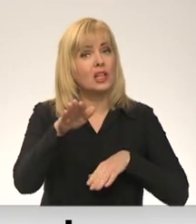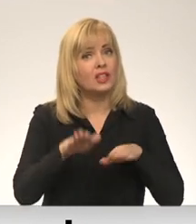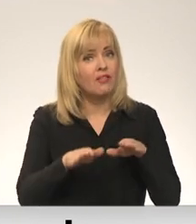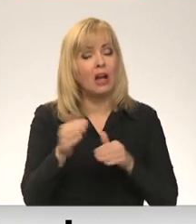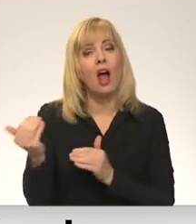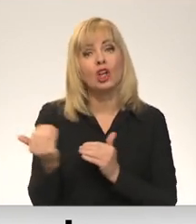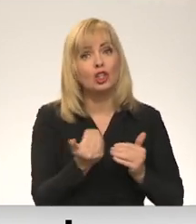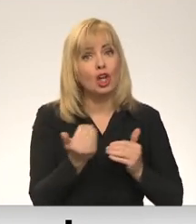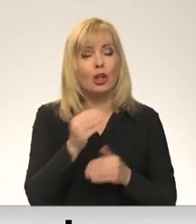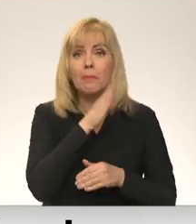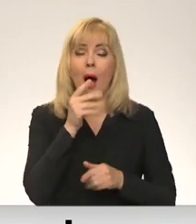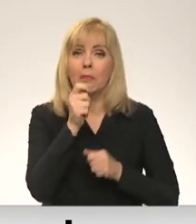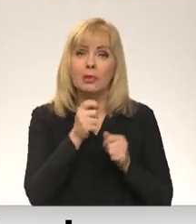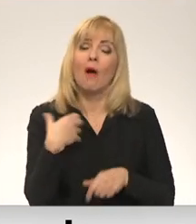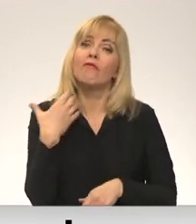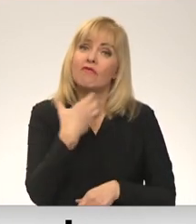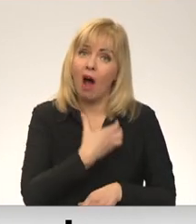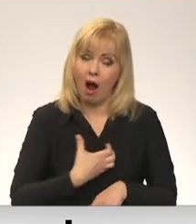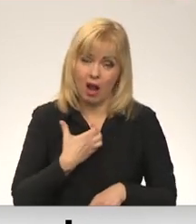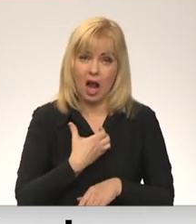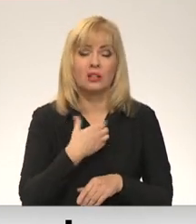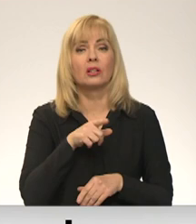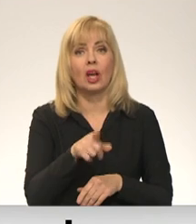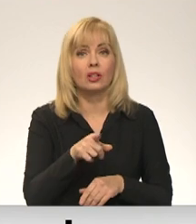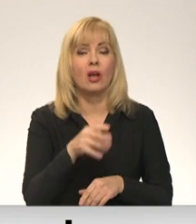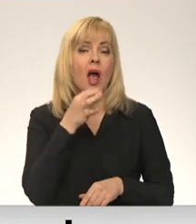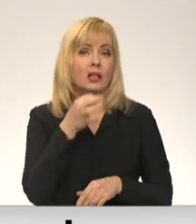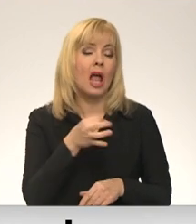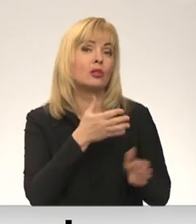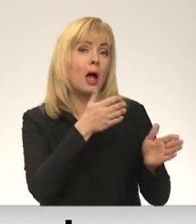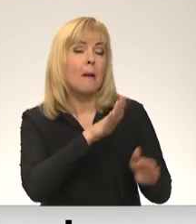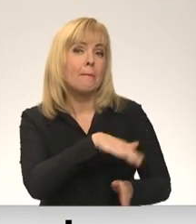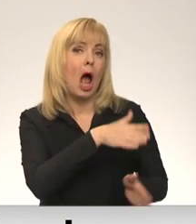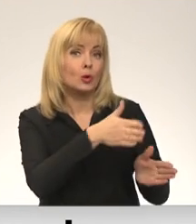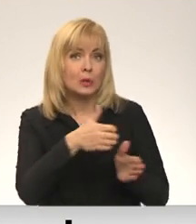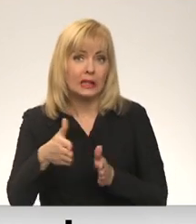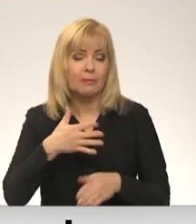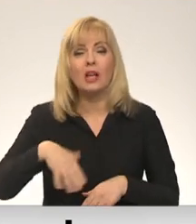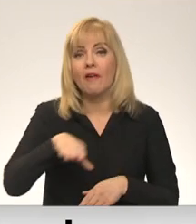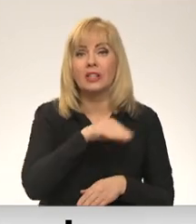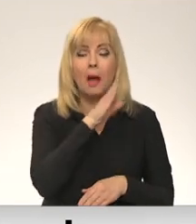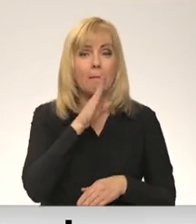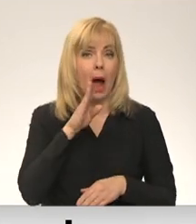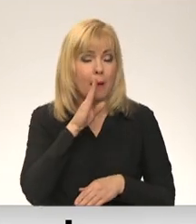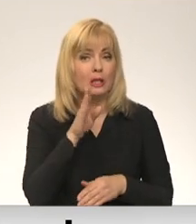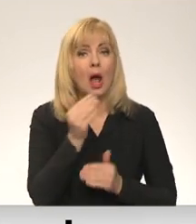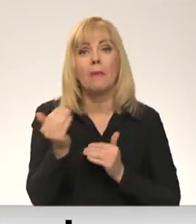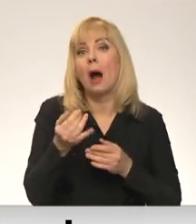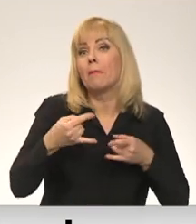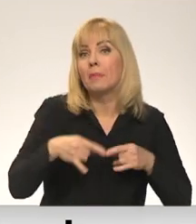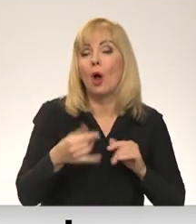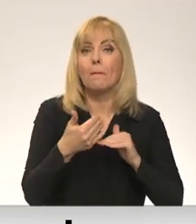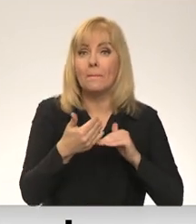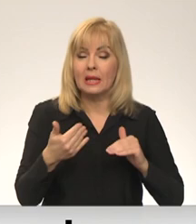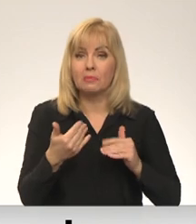zīdainīšiem Mātes piens ir dzīvības cenā, teic Bērnu slimnīcā. Tomēr ne visām māmiņām, kurām mazuļi dzimst